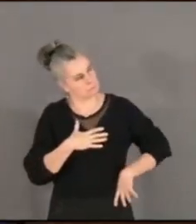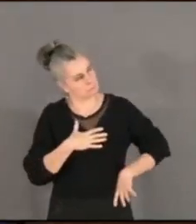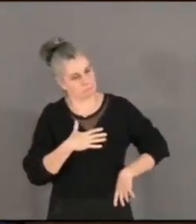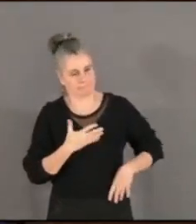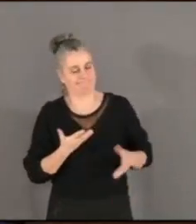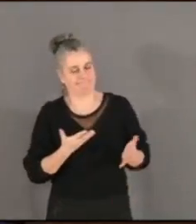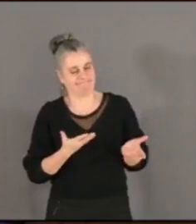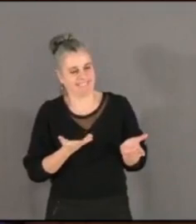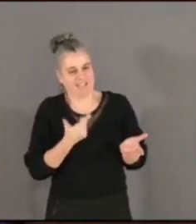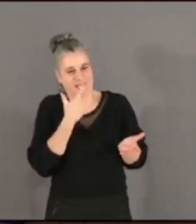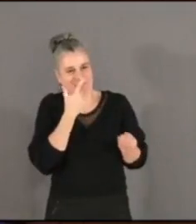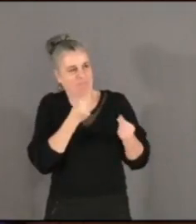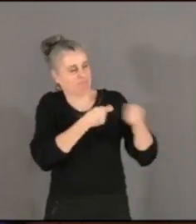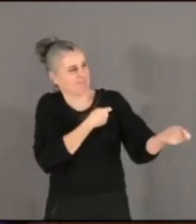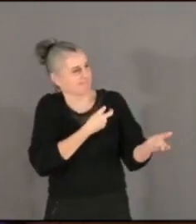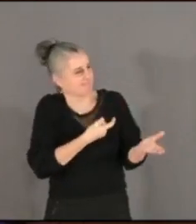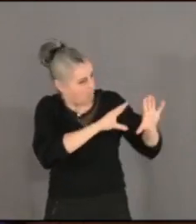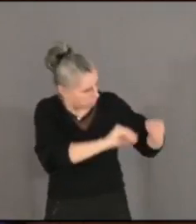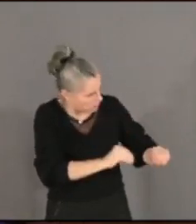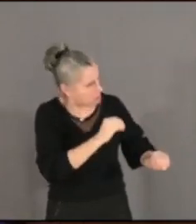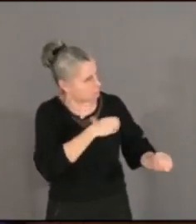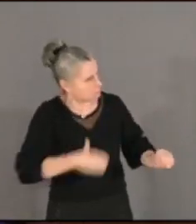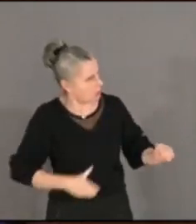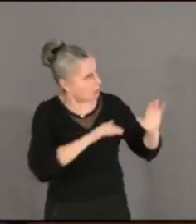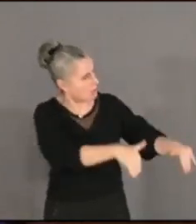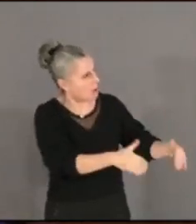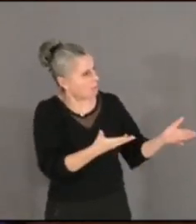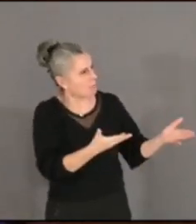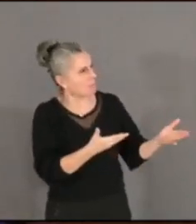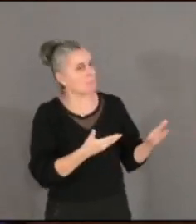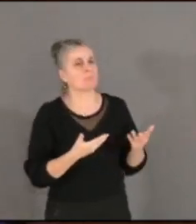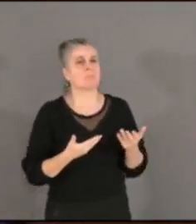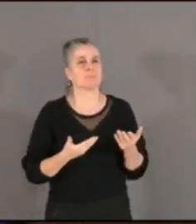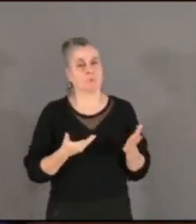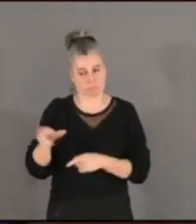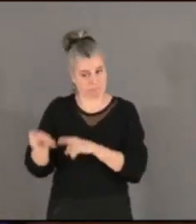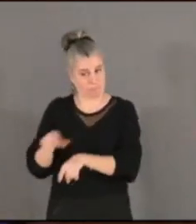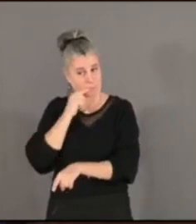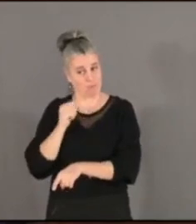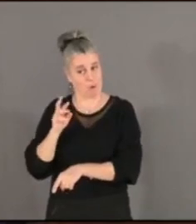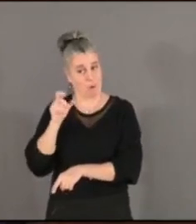n'est pas à la hauteur de la fonction qui est la vôtre. Ce qui prouve que M. Robin a fait mouche.